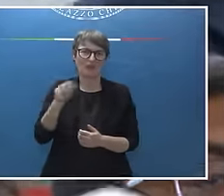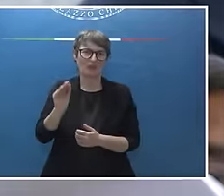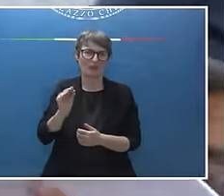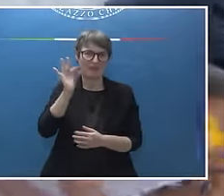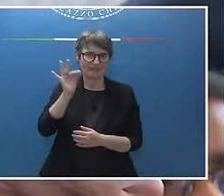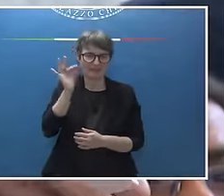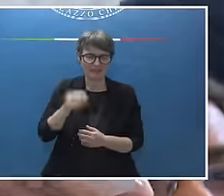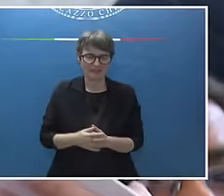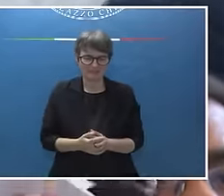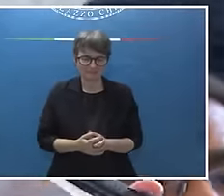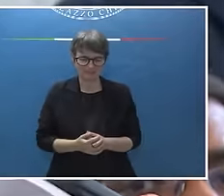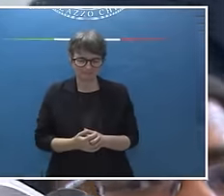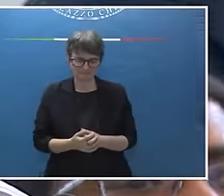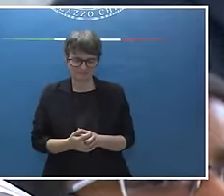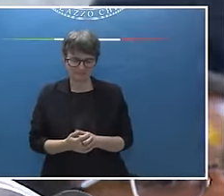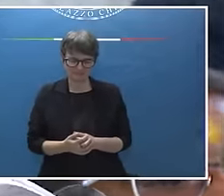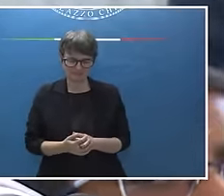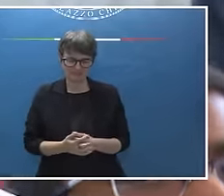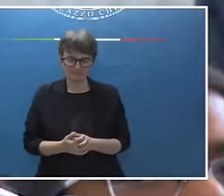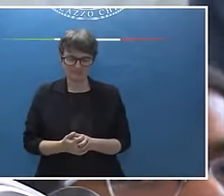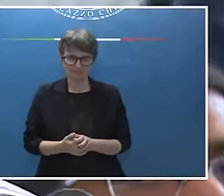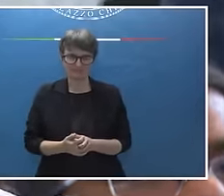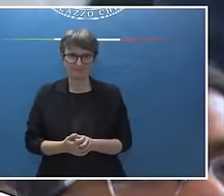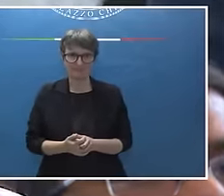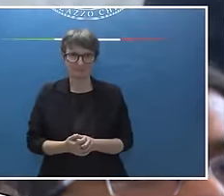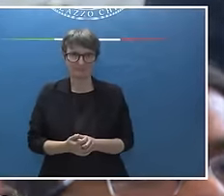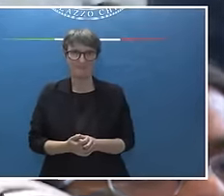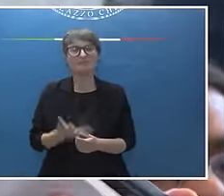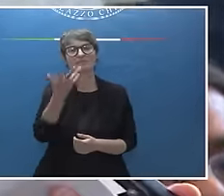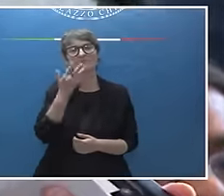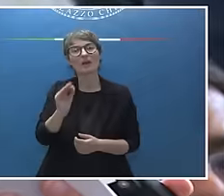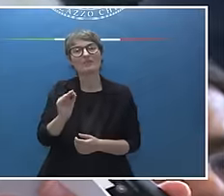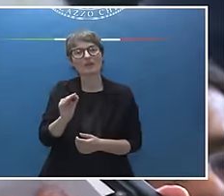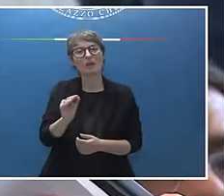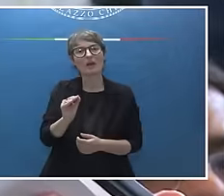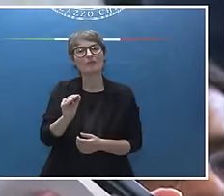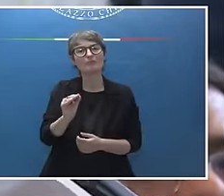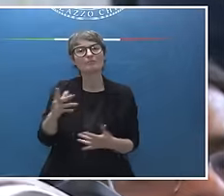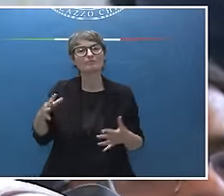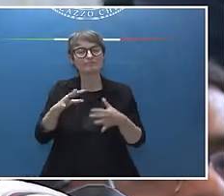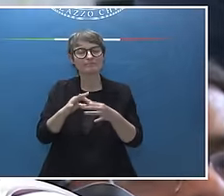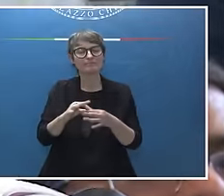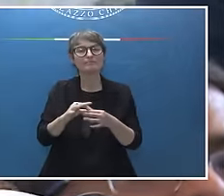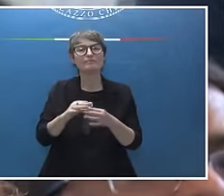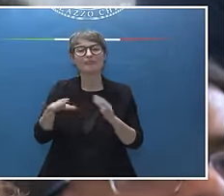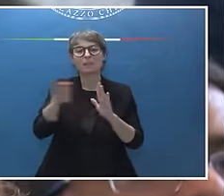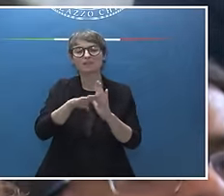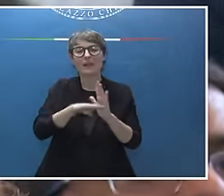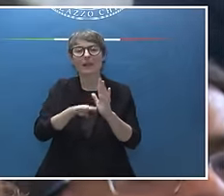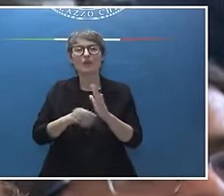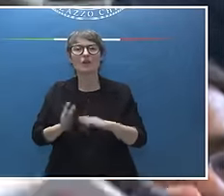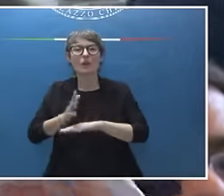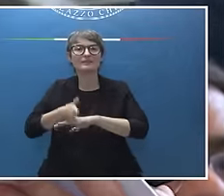Vorrei portare una domanda sul piano d'azione del governo giapponese.